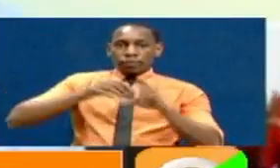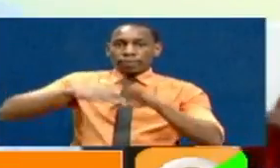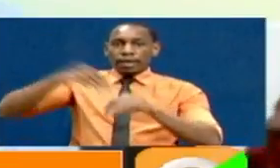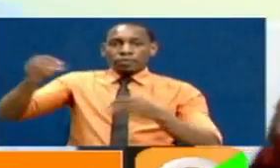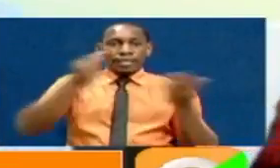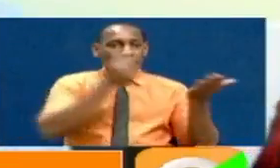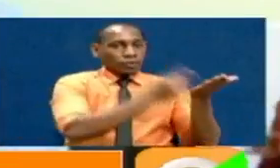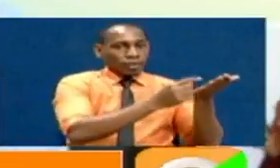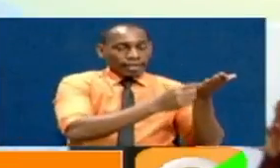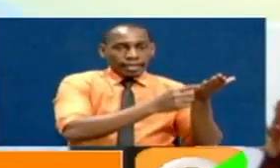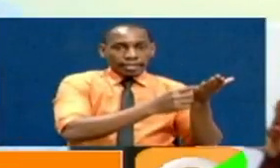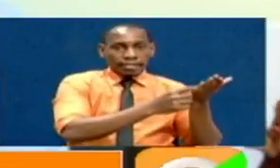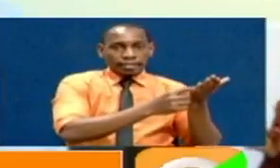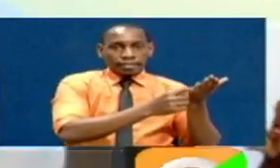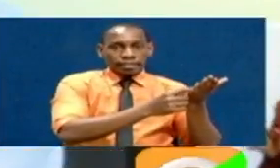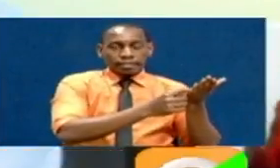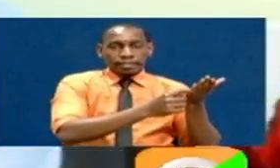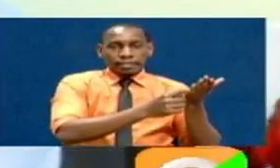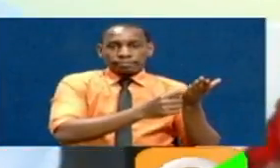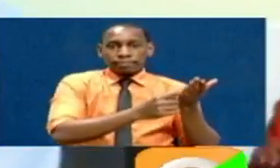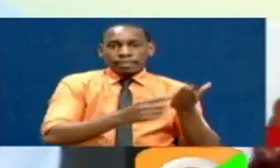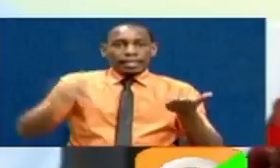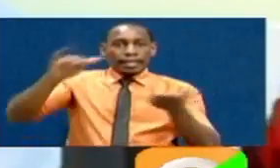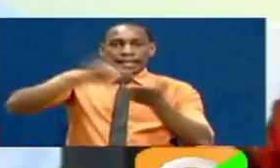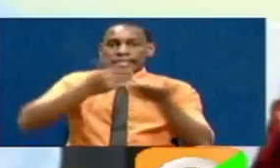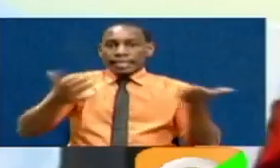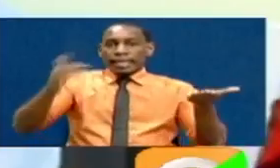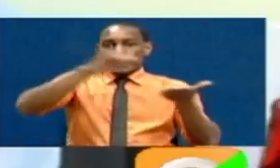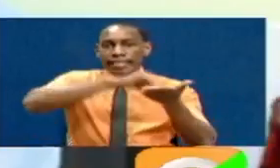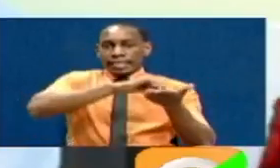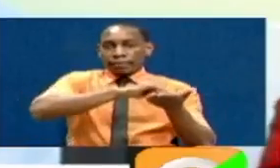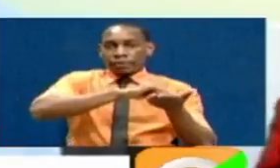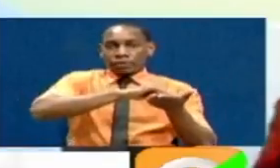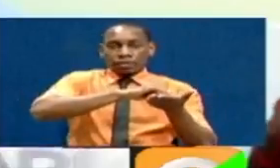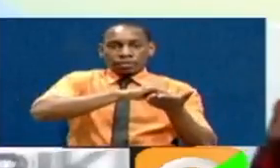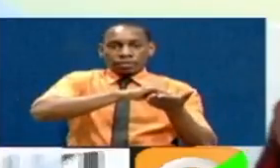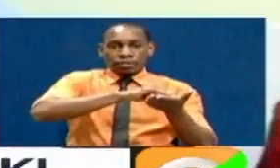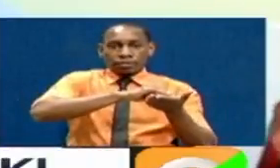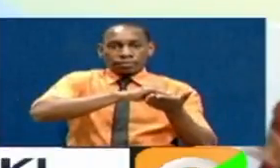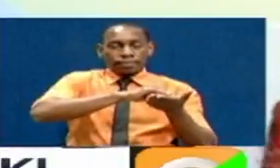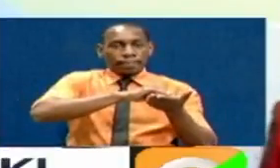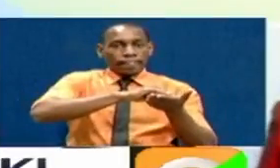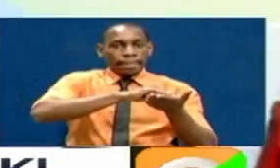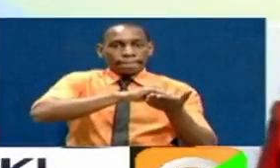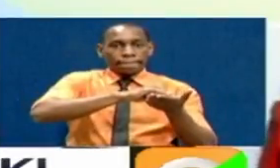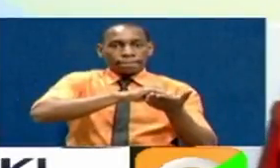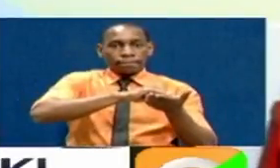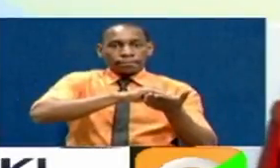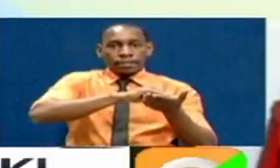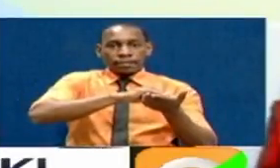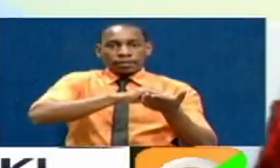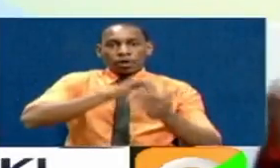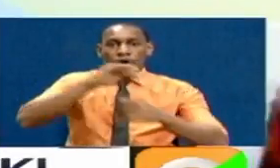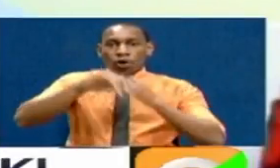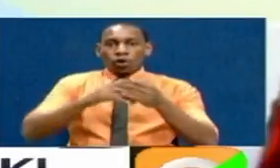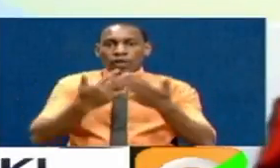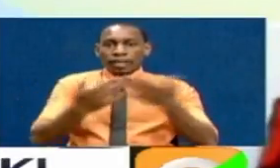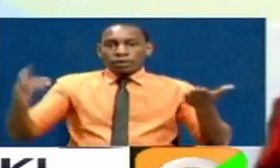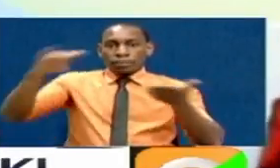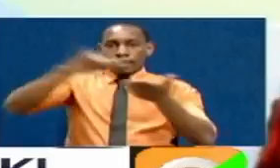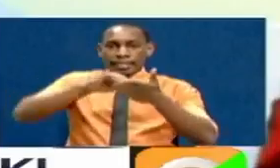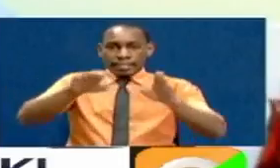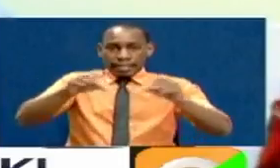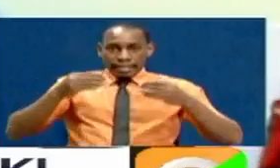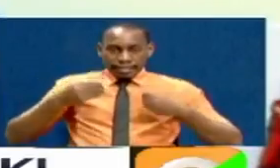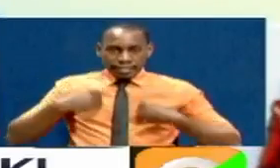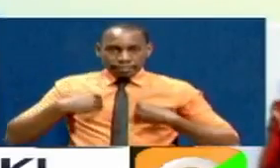uganda from landing at any of the airports of uganda only kango planes will be allowed